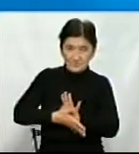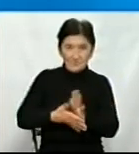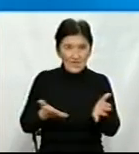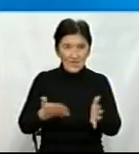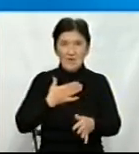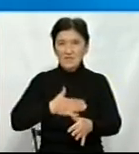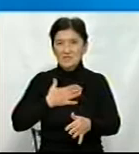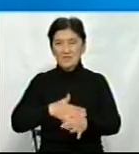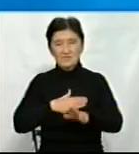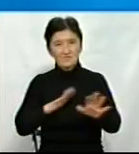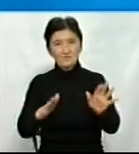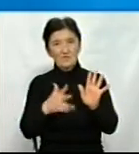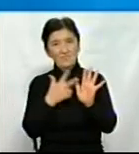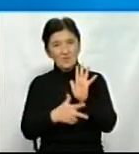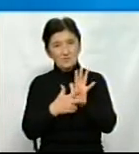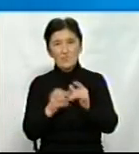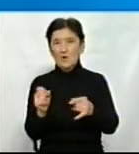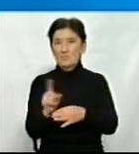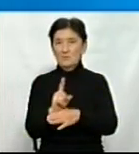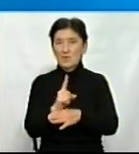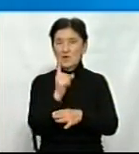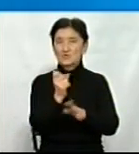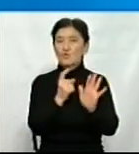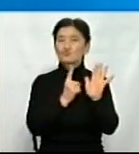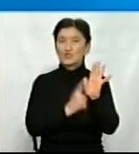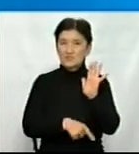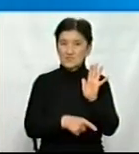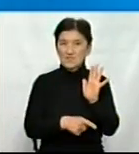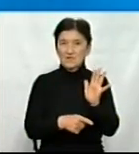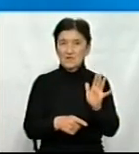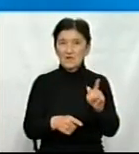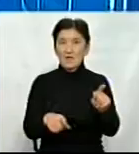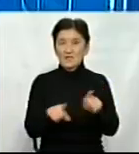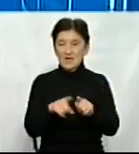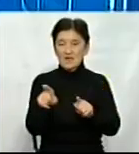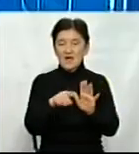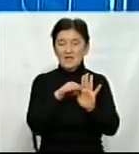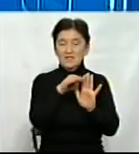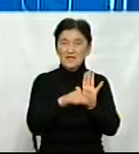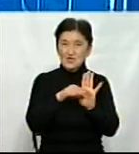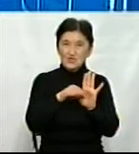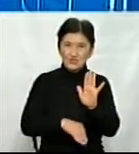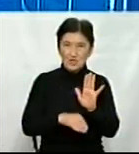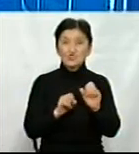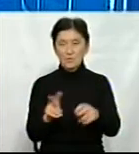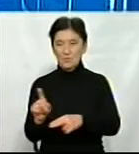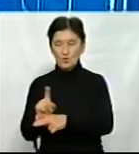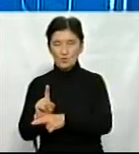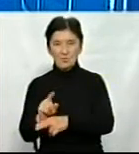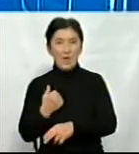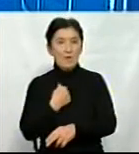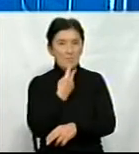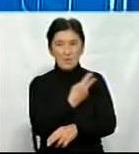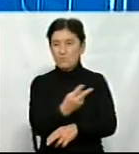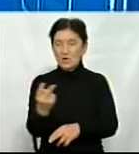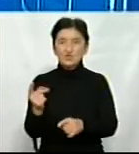Це 80, а норма – 160. Тобто так нижчі норми. З іншого боку, ми бачили, що прогноз